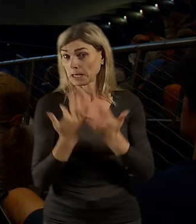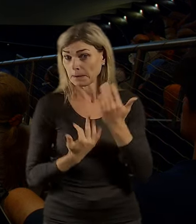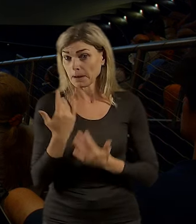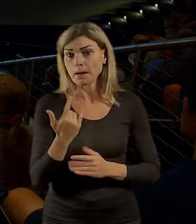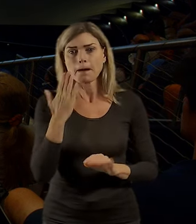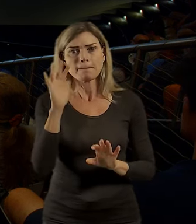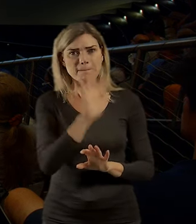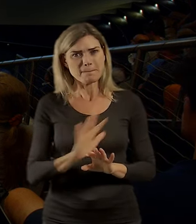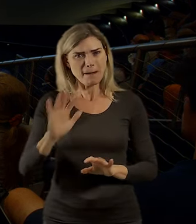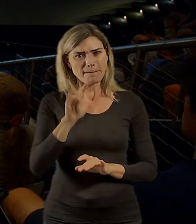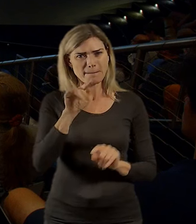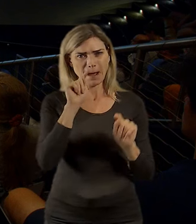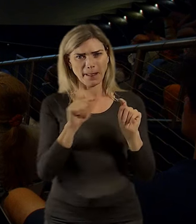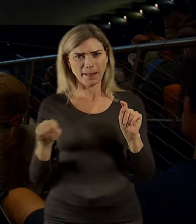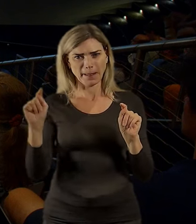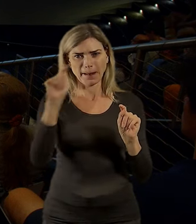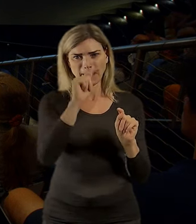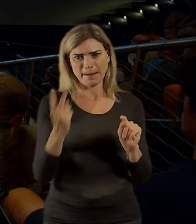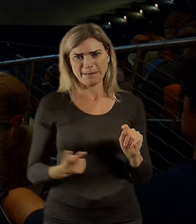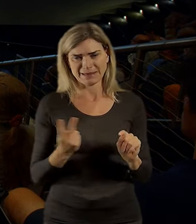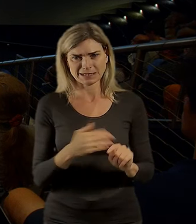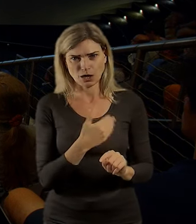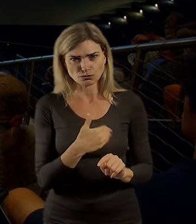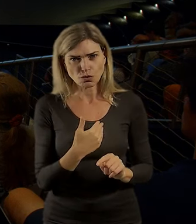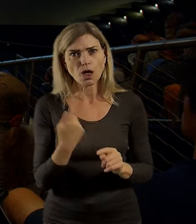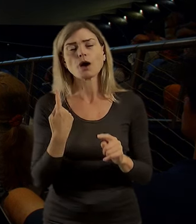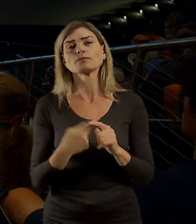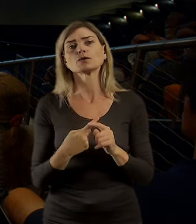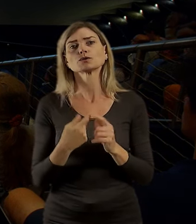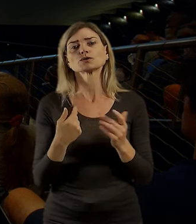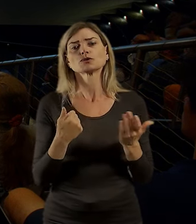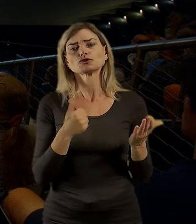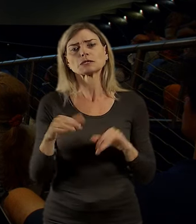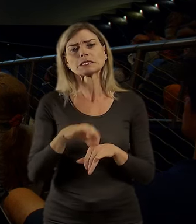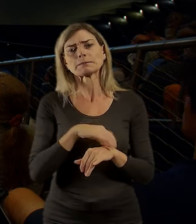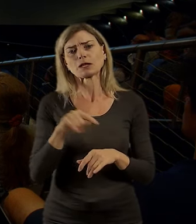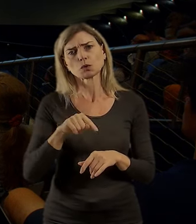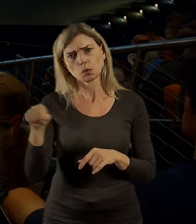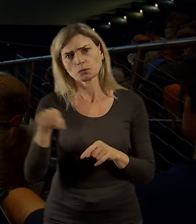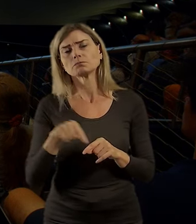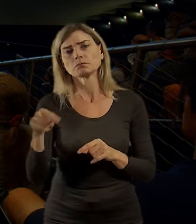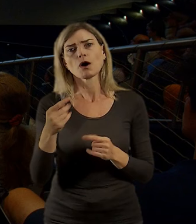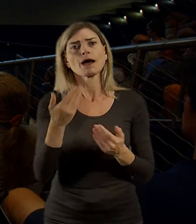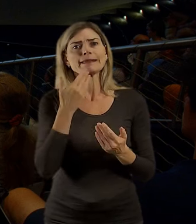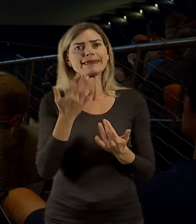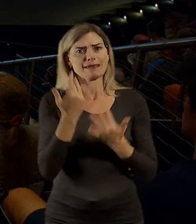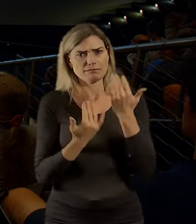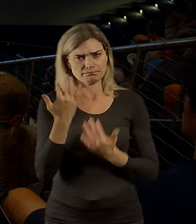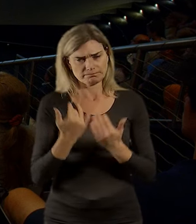mapě vidíte mateřské školy a tu docházkovou zdálenost 6 metrů, která je vytvořena na základě těch poligonů.